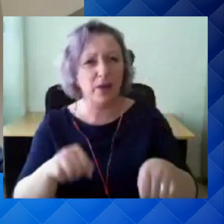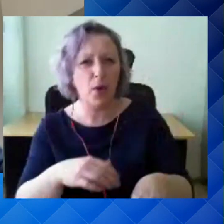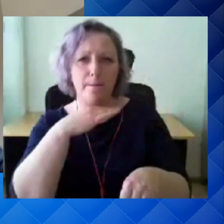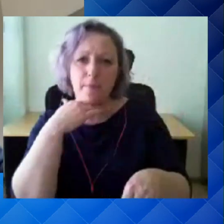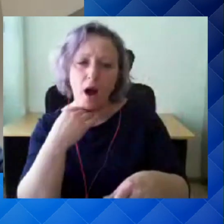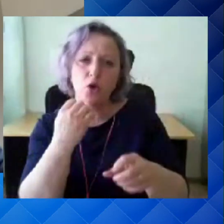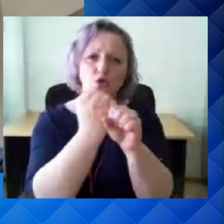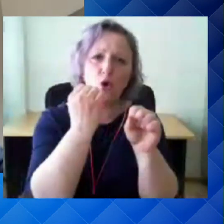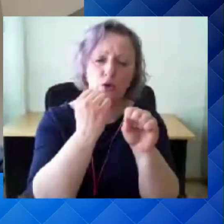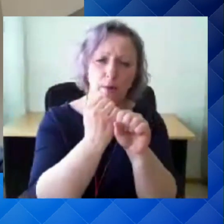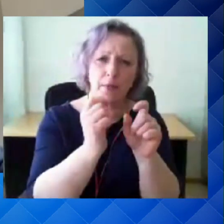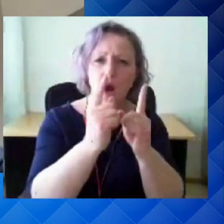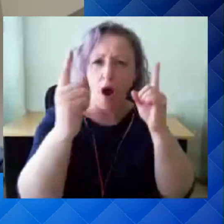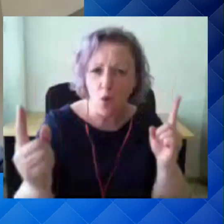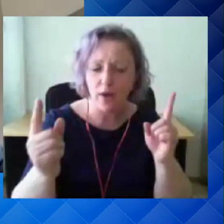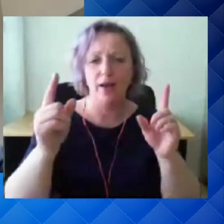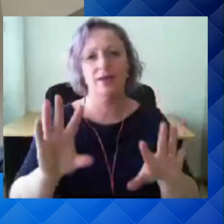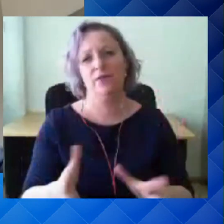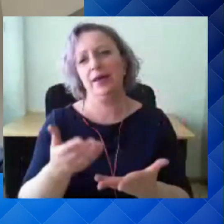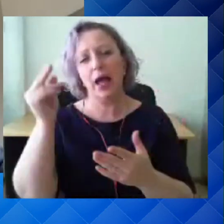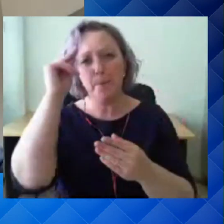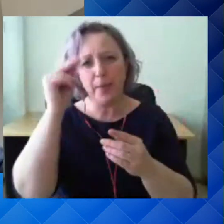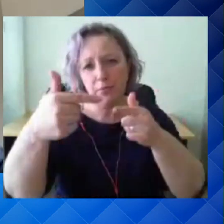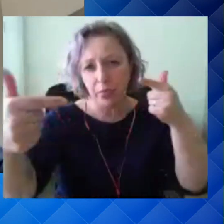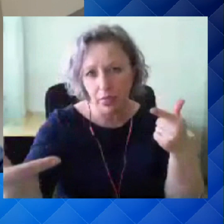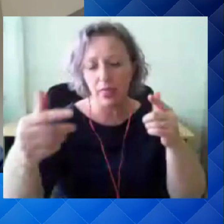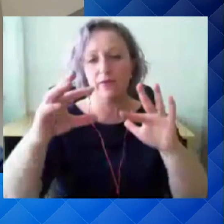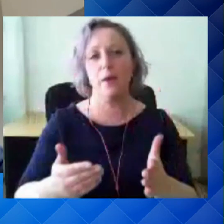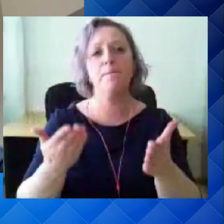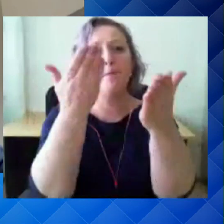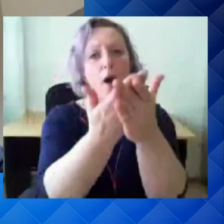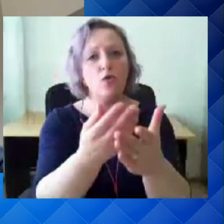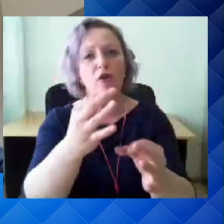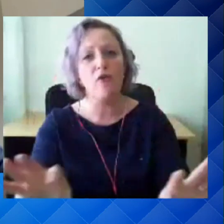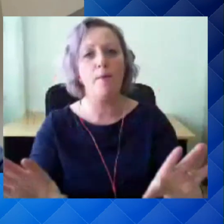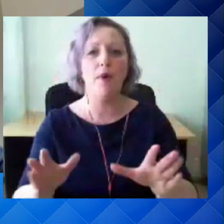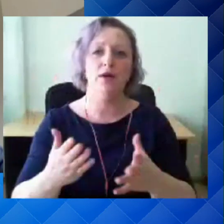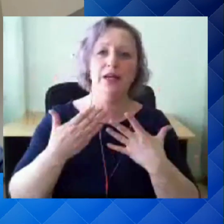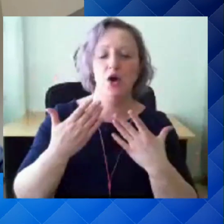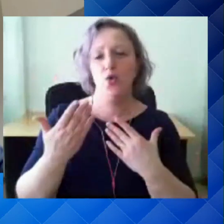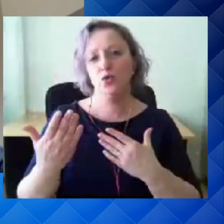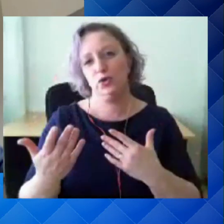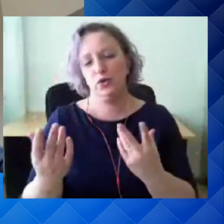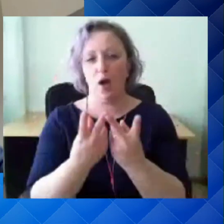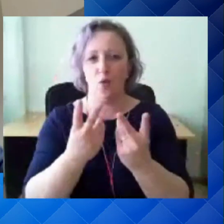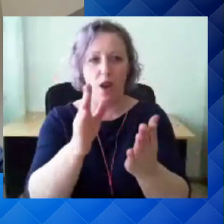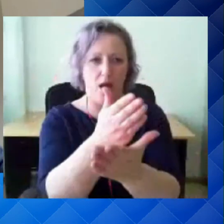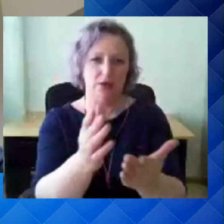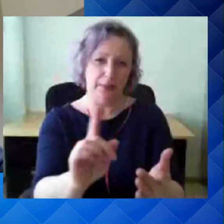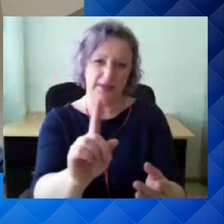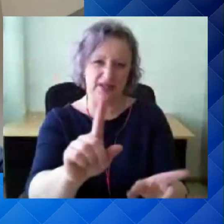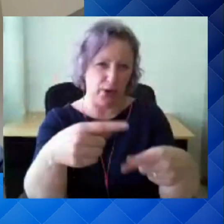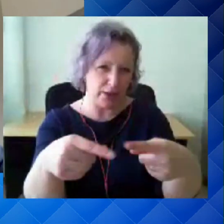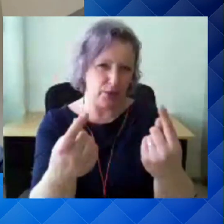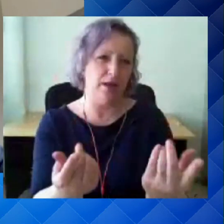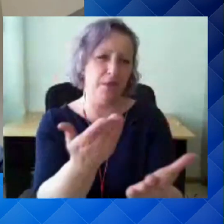töötamist ja õppimist, pakkuda vabasõhus toimuvaid lahendusi ja riigi